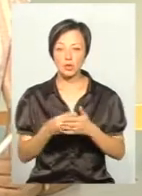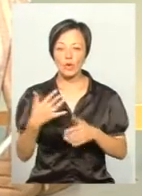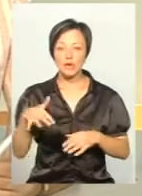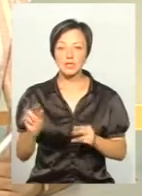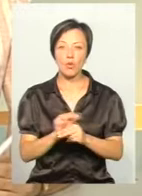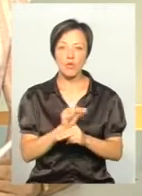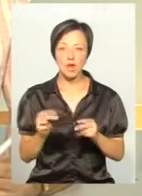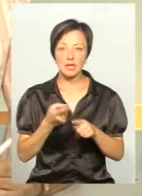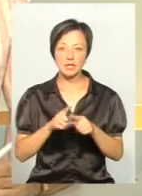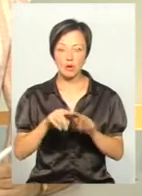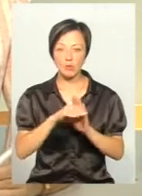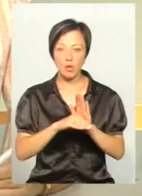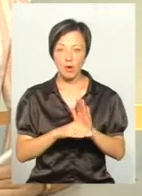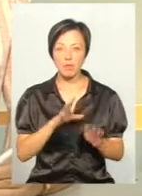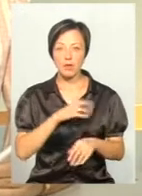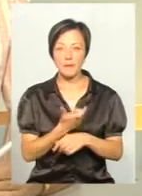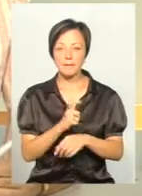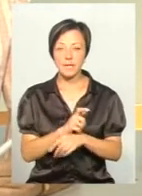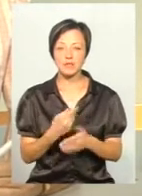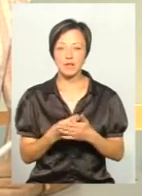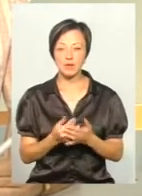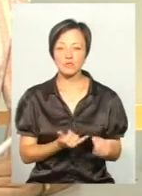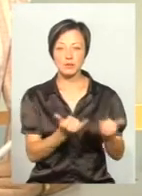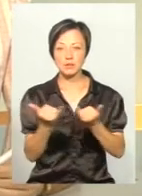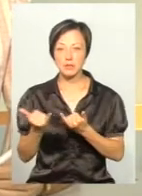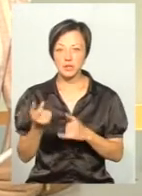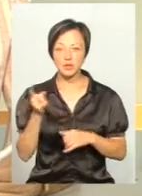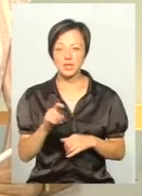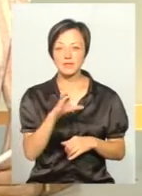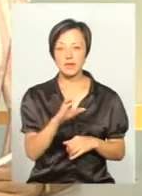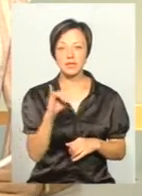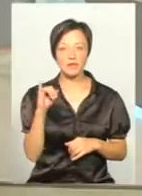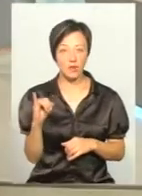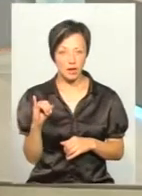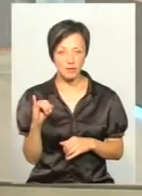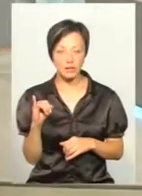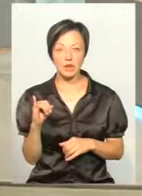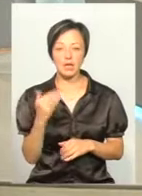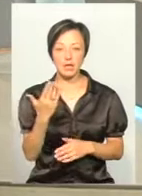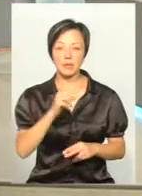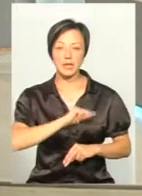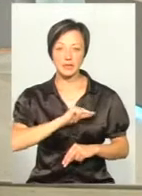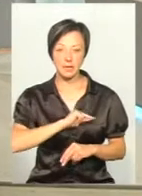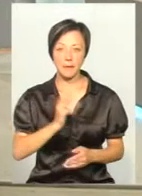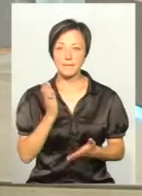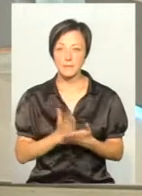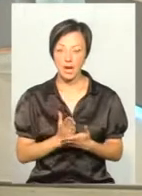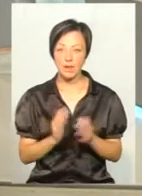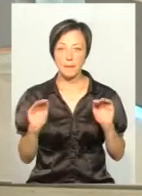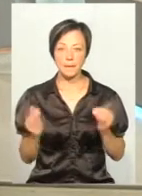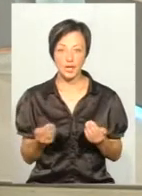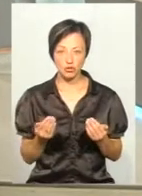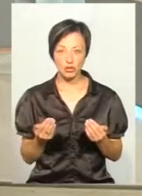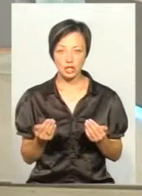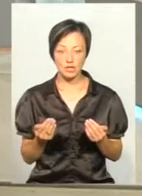лікування і ця програма була більш фінансово забезпечена. І тоді би Світлана Іванівна і її працівники мали менше